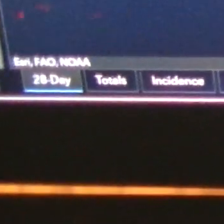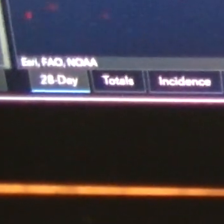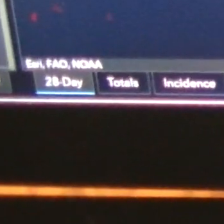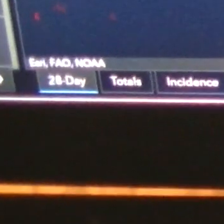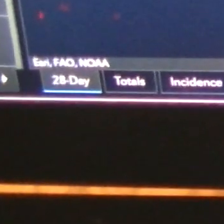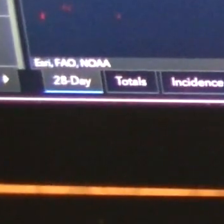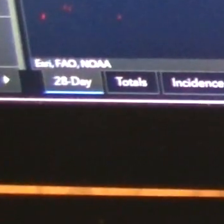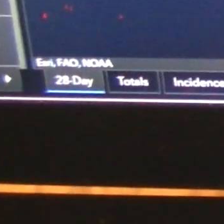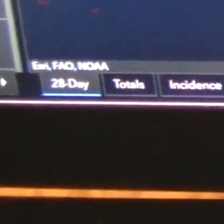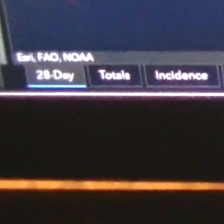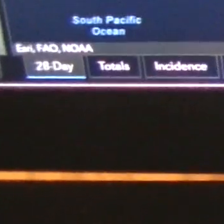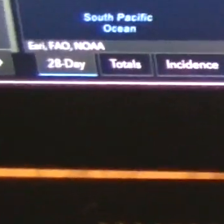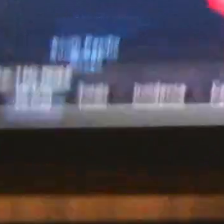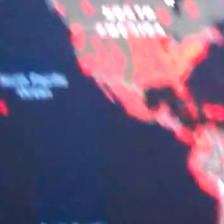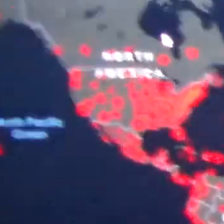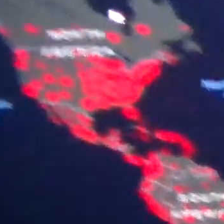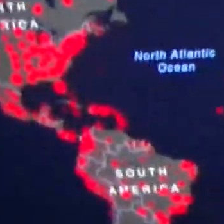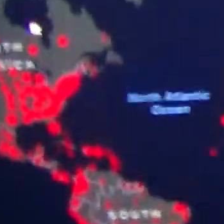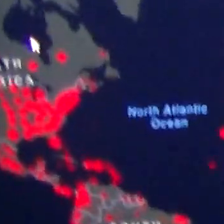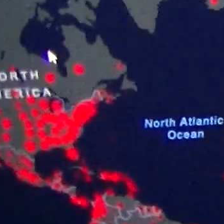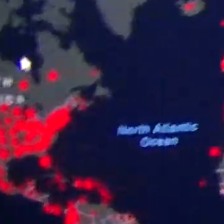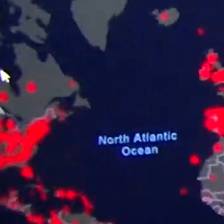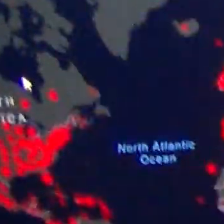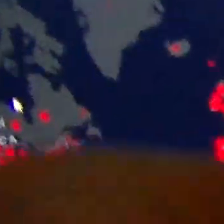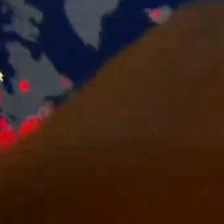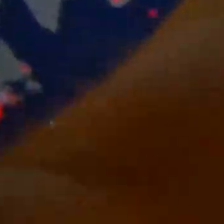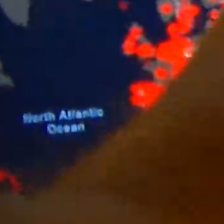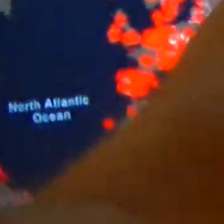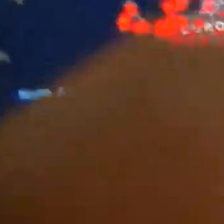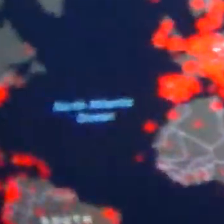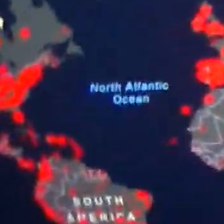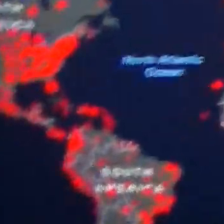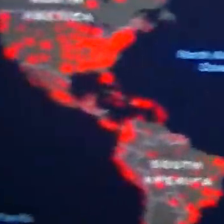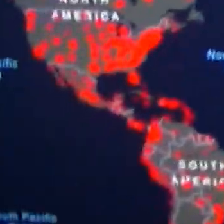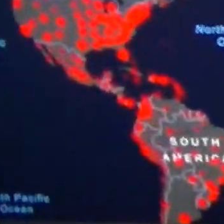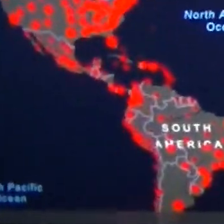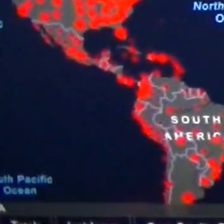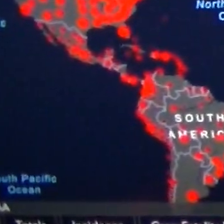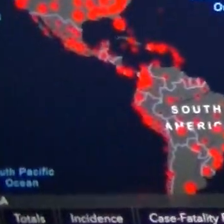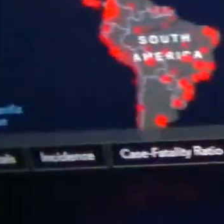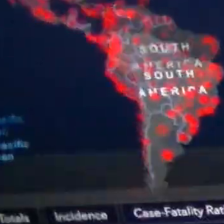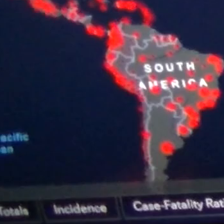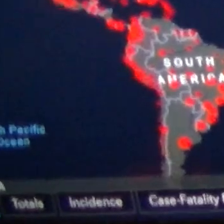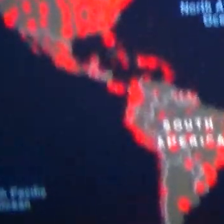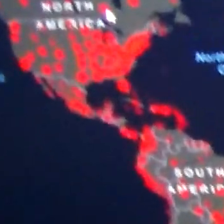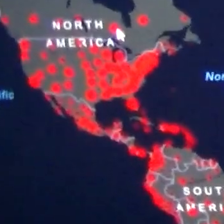Det er jo ikke sikkert, at den opfører sig så ligesom de andre. Nej sådan ser kurven ud nu på den der Omikron.